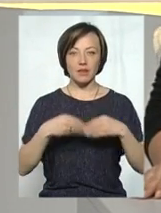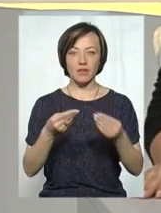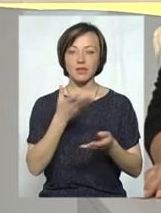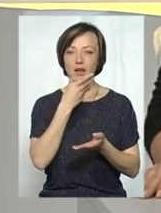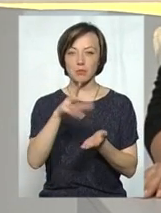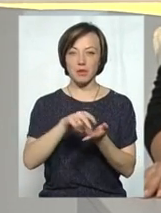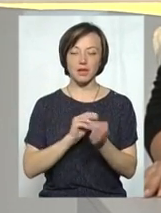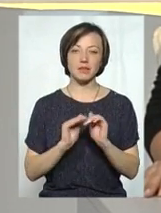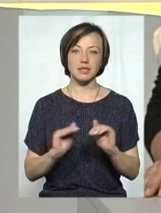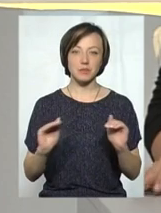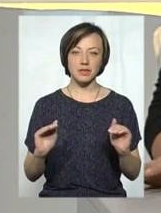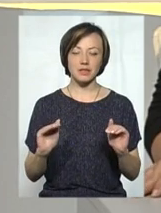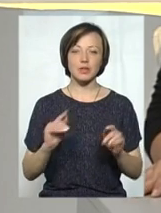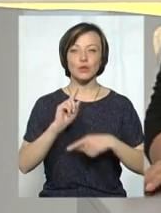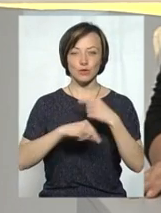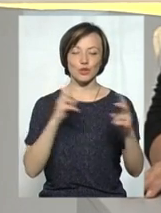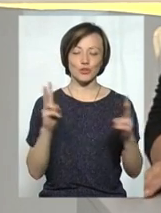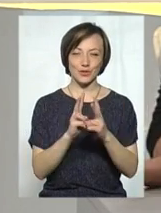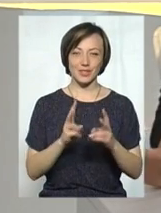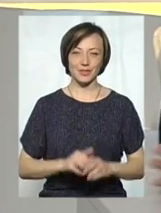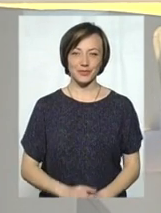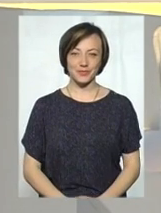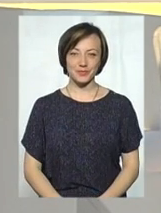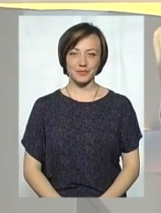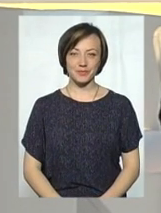гарний приклад нашим дітям. Дітям до наступних зустрічей.